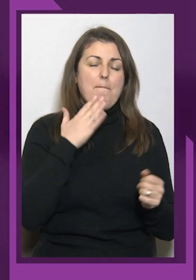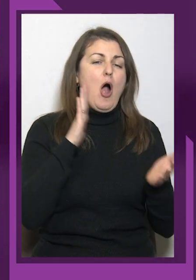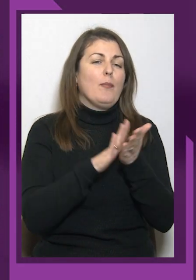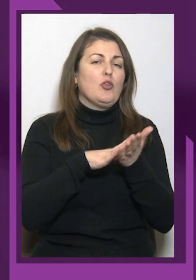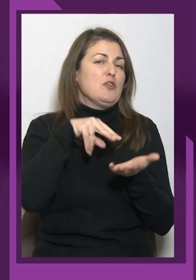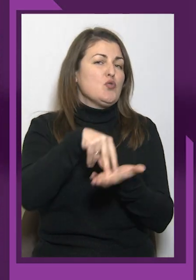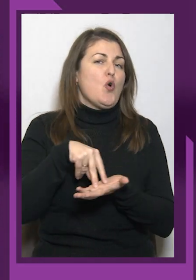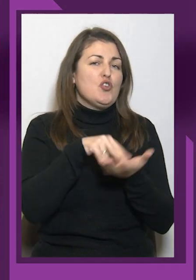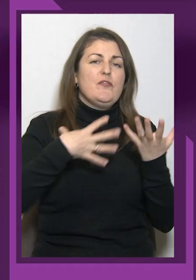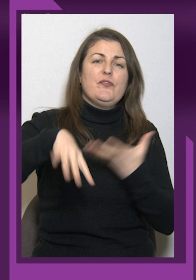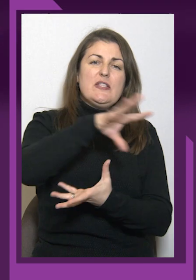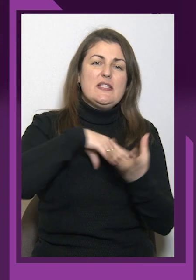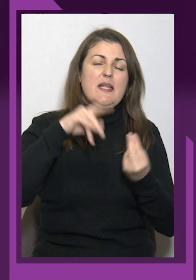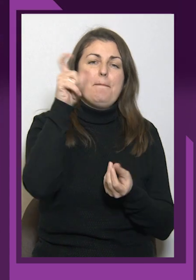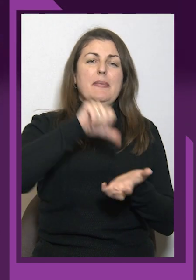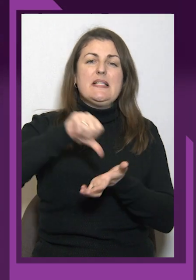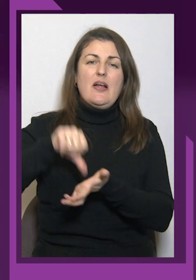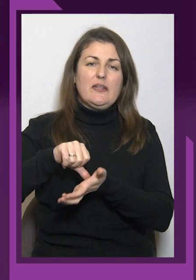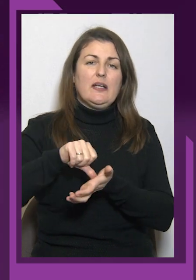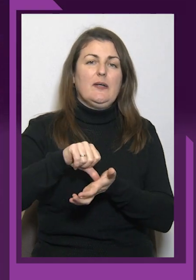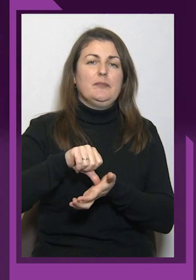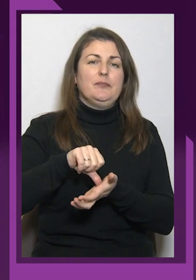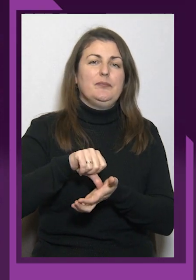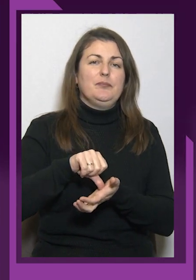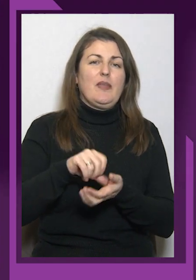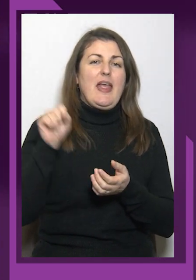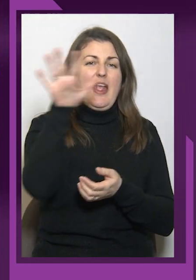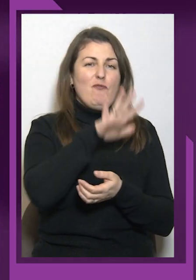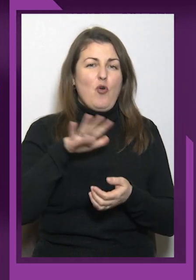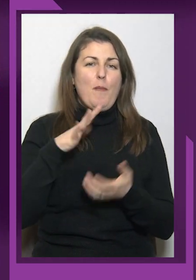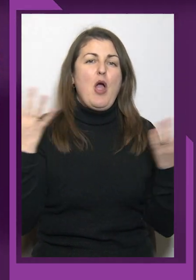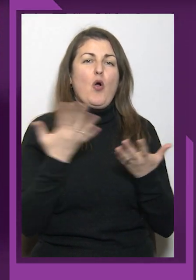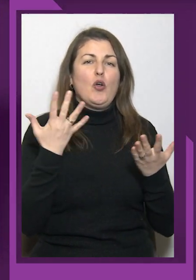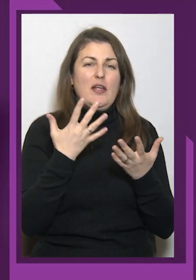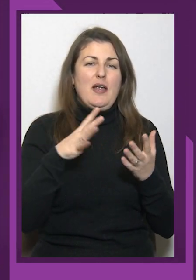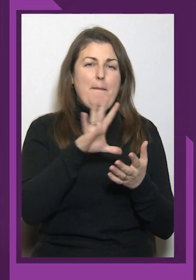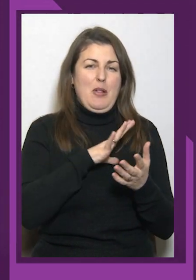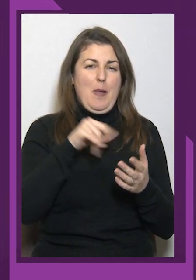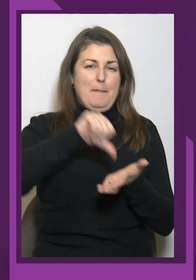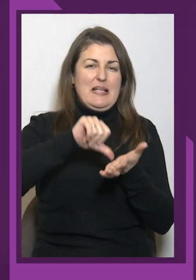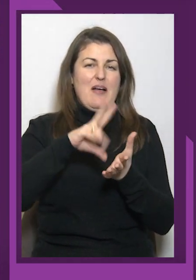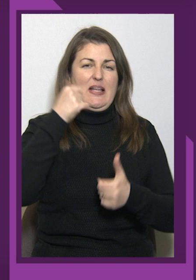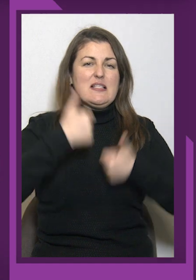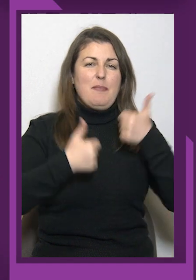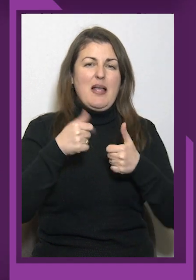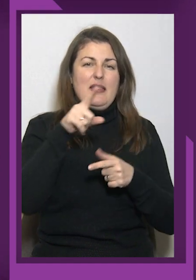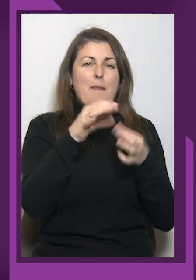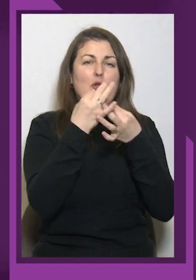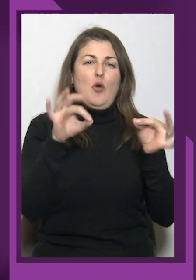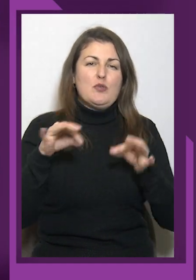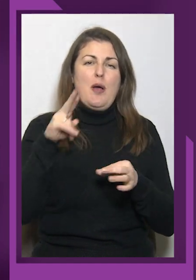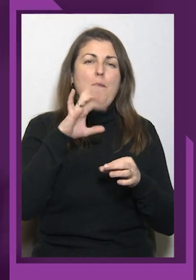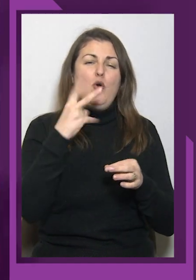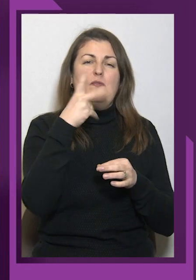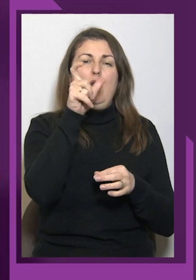стоячі. Всі представники Європи, котрі були представлені на змаганнях, там допускаються по дві